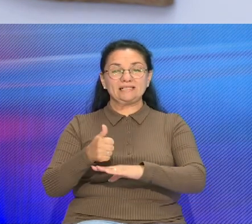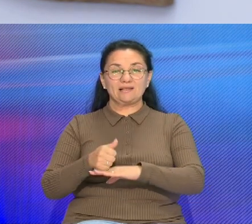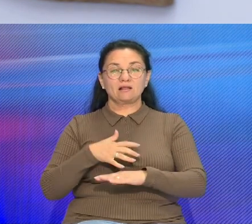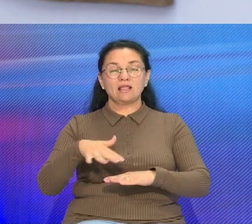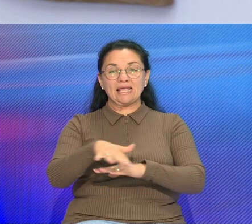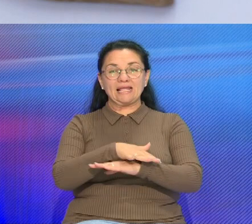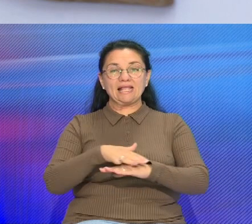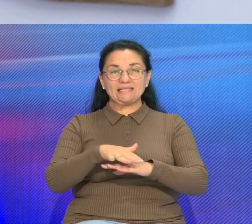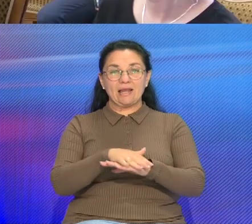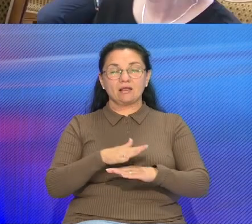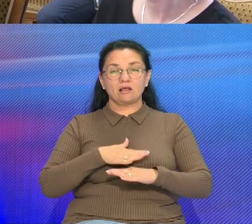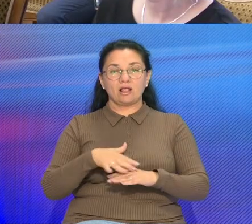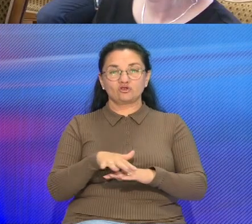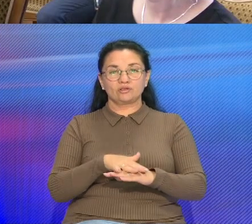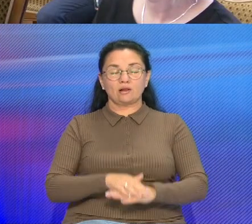наших стран